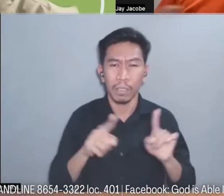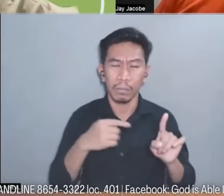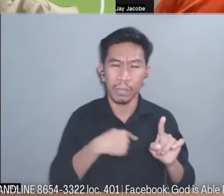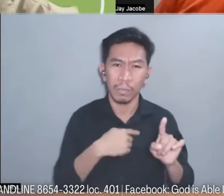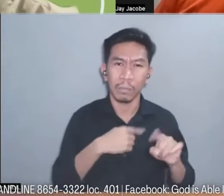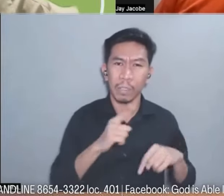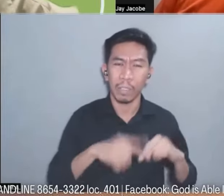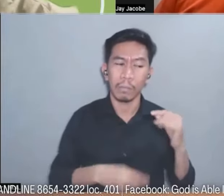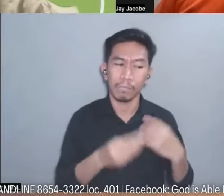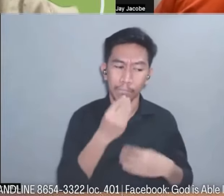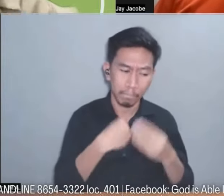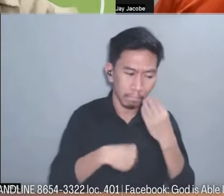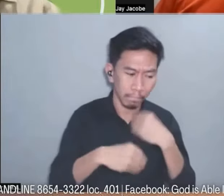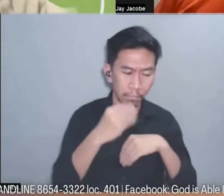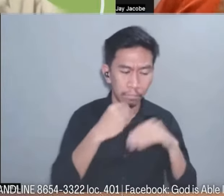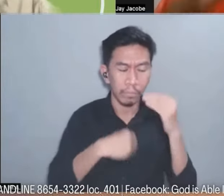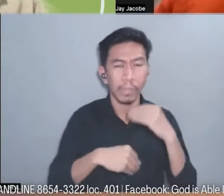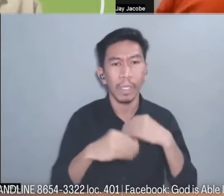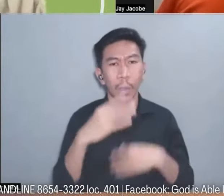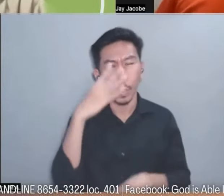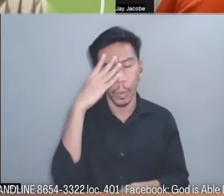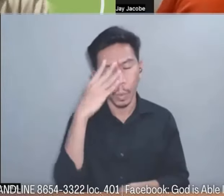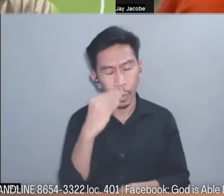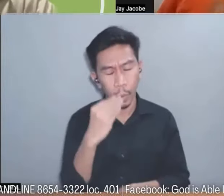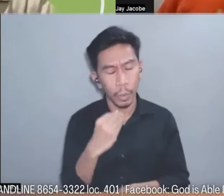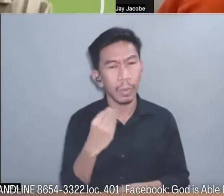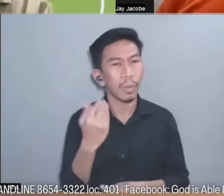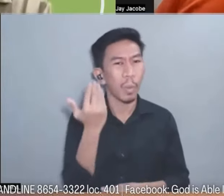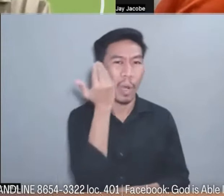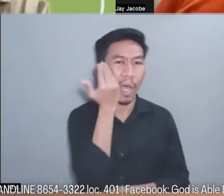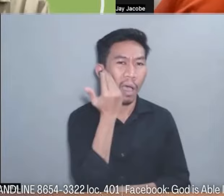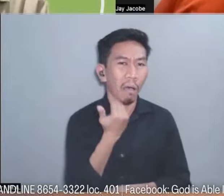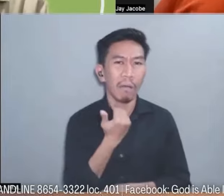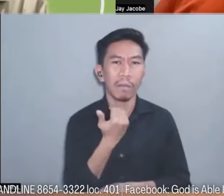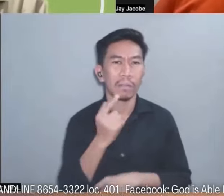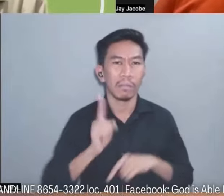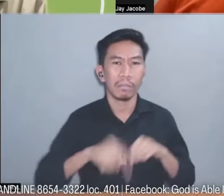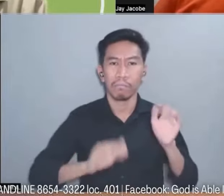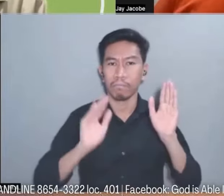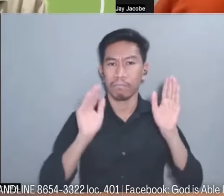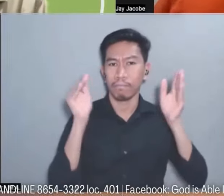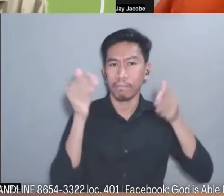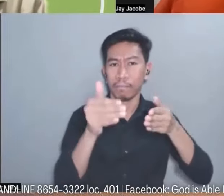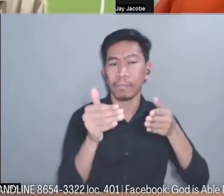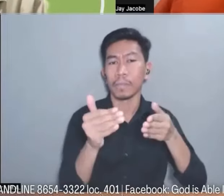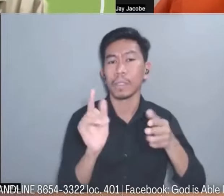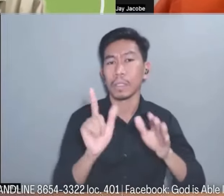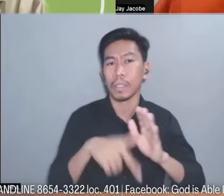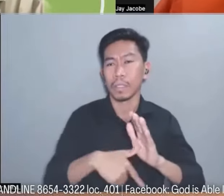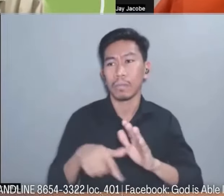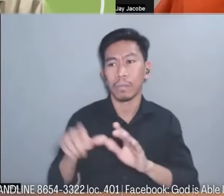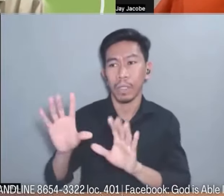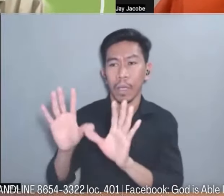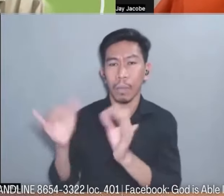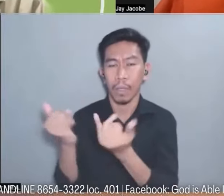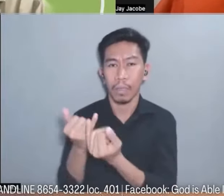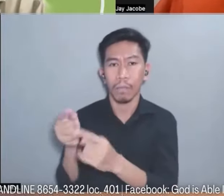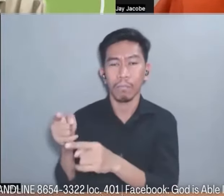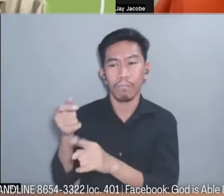makatulog na maayos talagang wala po akong concentration hanggang sa nag-design na lang po yung company